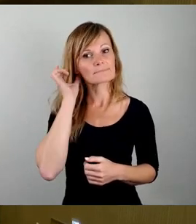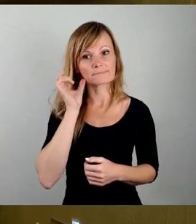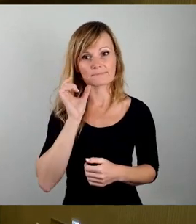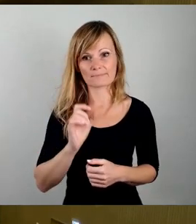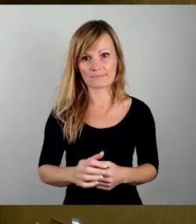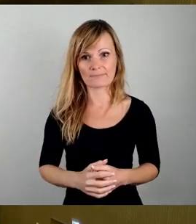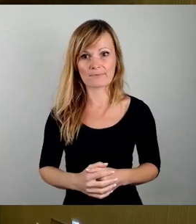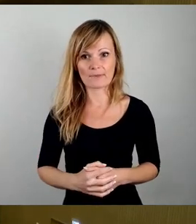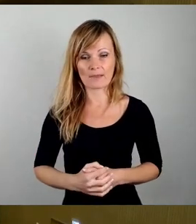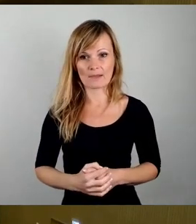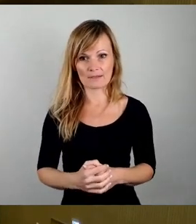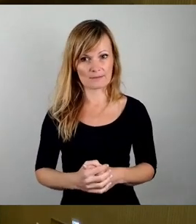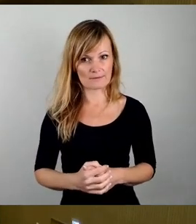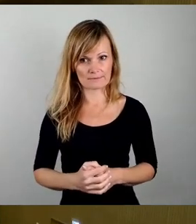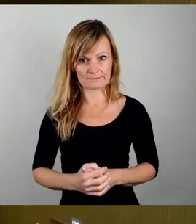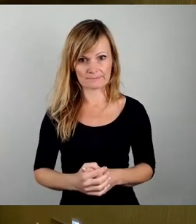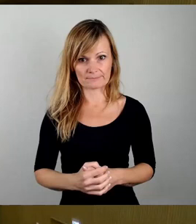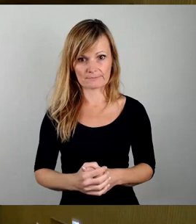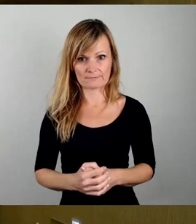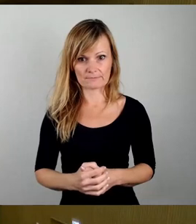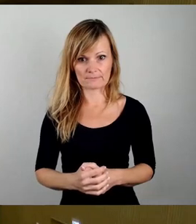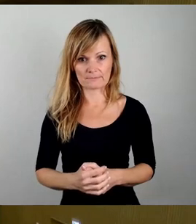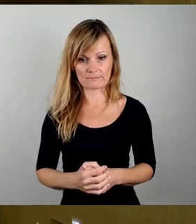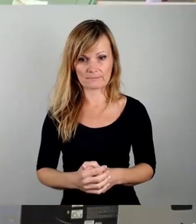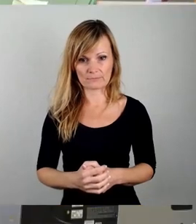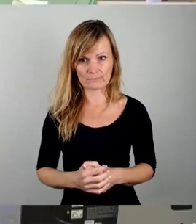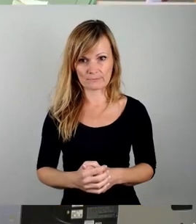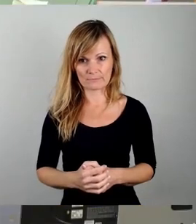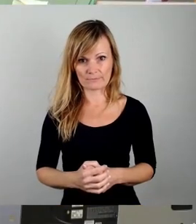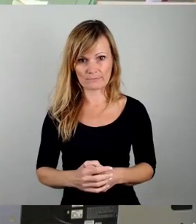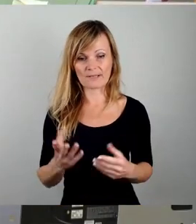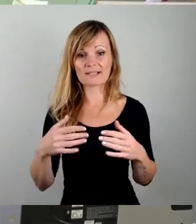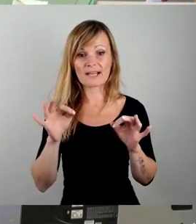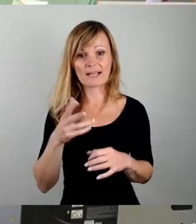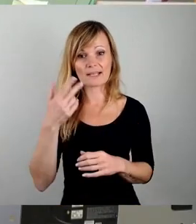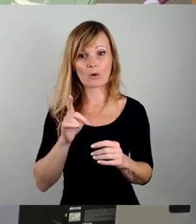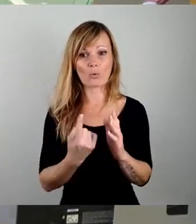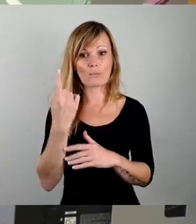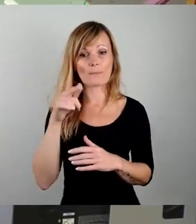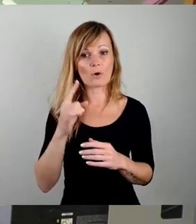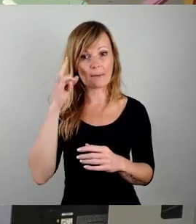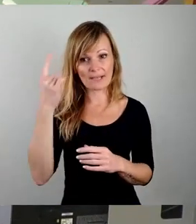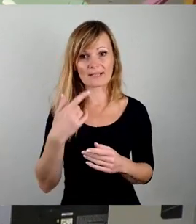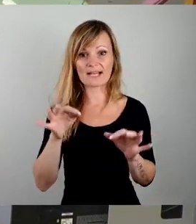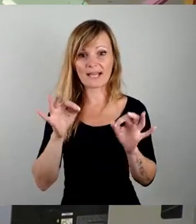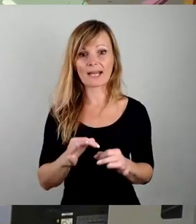Heißt so bei Gericht, wenn Gericht einen Fehler macht, heißt Büroversehen. Okay. Sehr geehrter Herr Oberbürgermeister, sehr geehrte Kolleginnen und Kollegen,